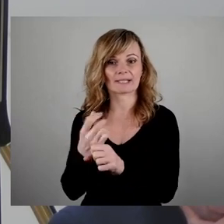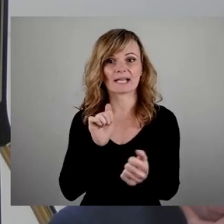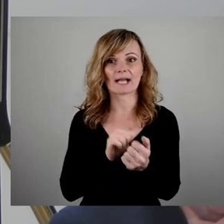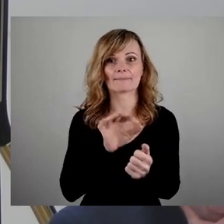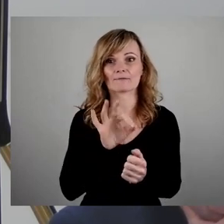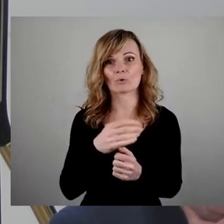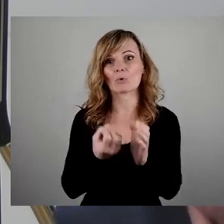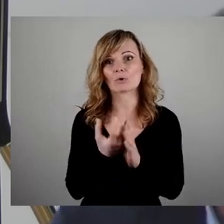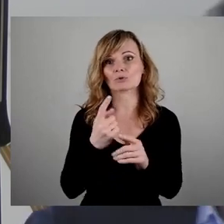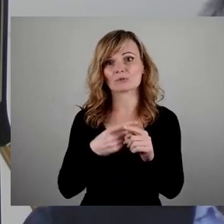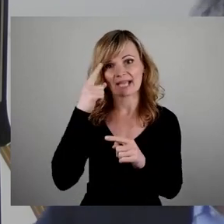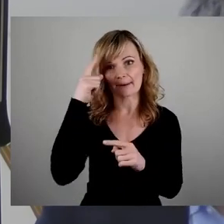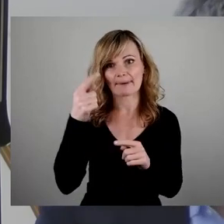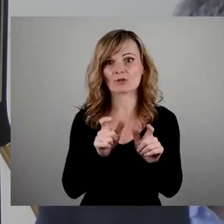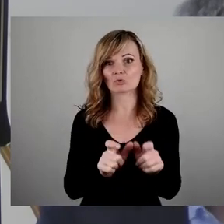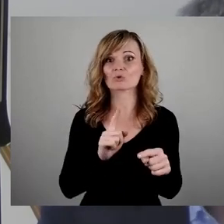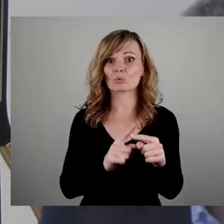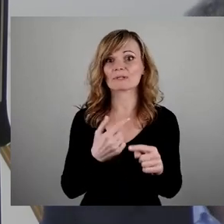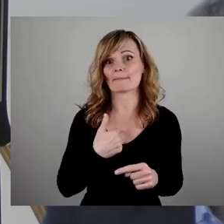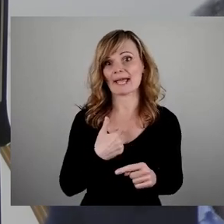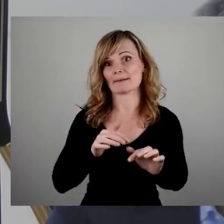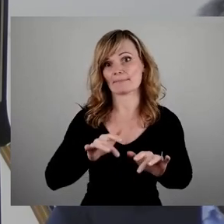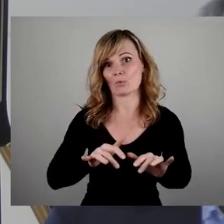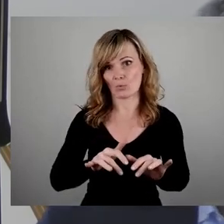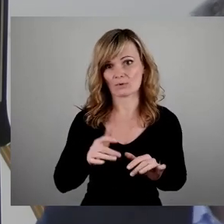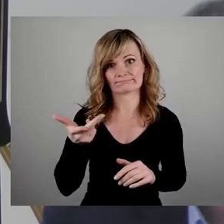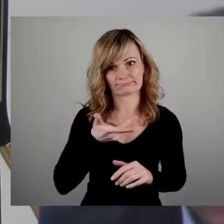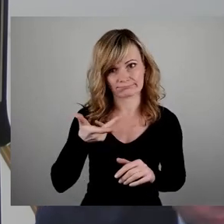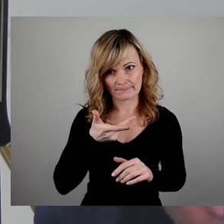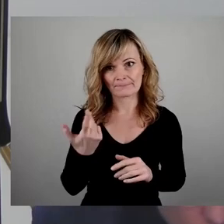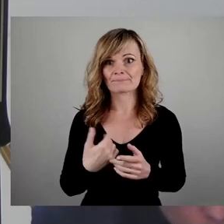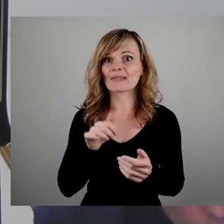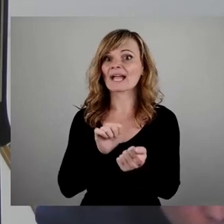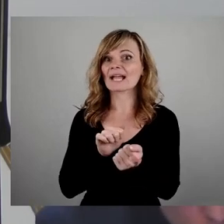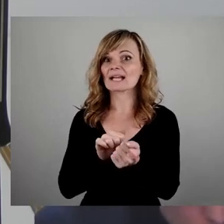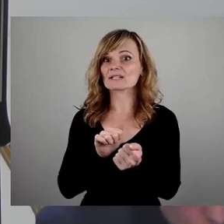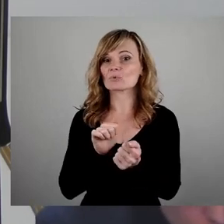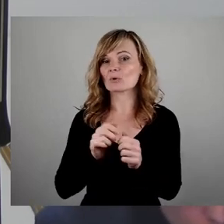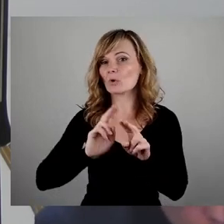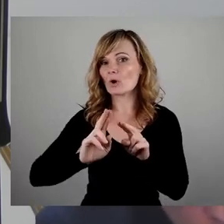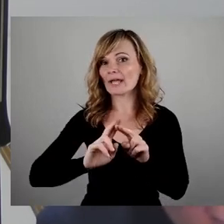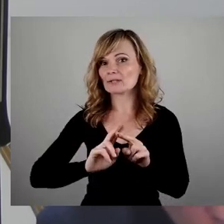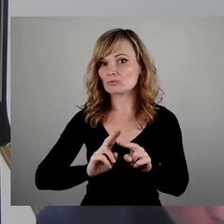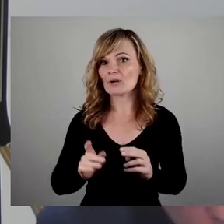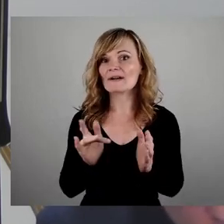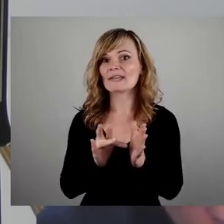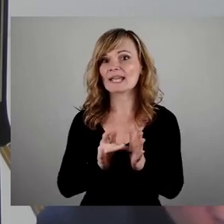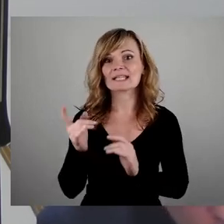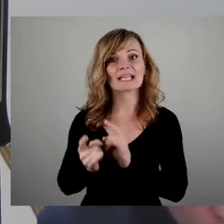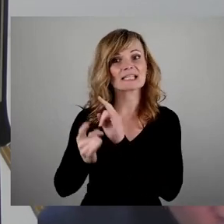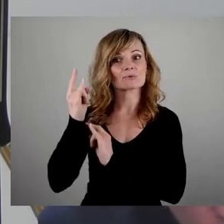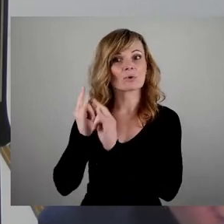Büro. Und es sind dort redaktionelle Korrekturen erfolgt aufgrund historischer Ungenauigkeiten.